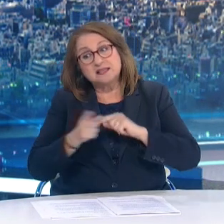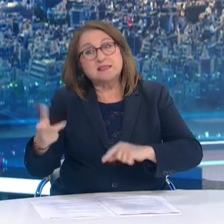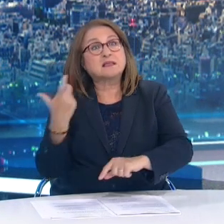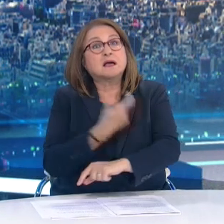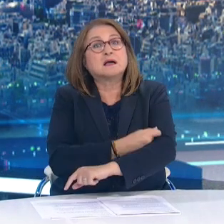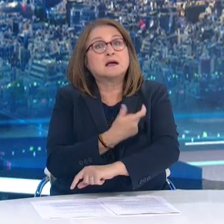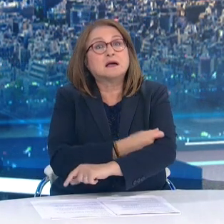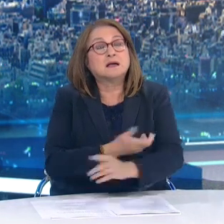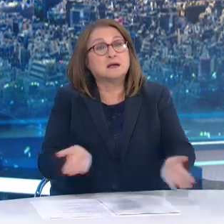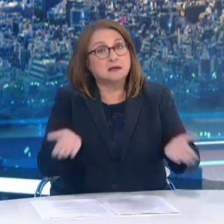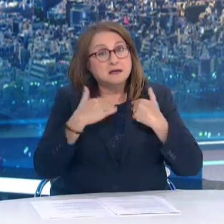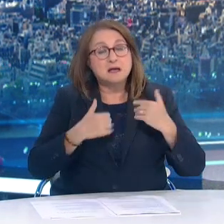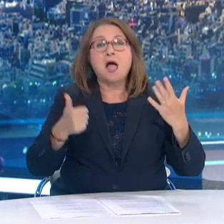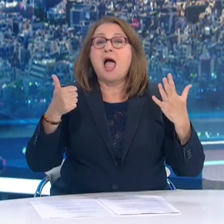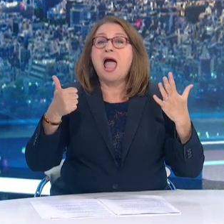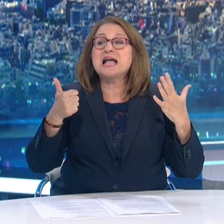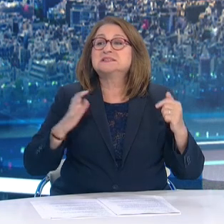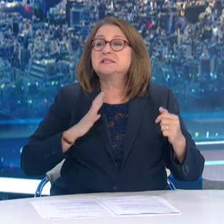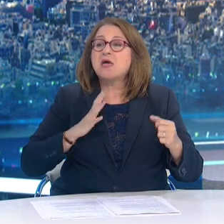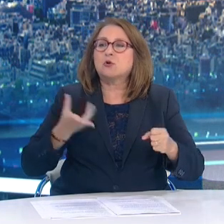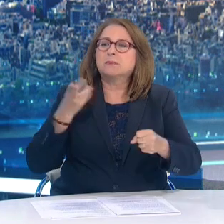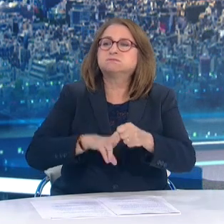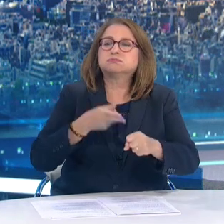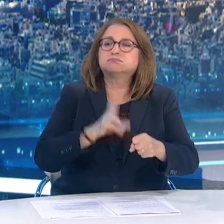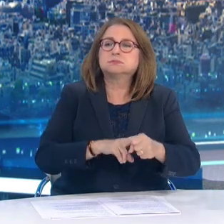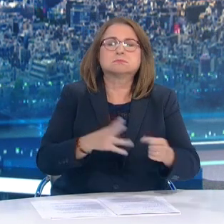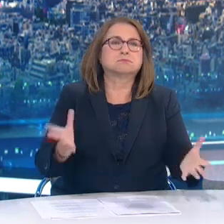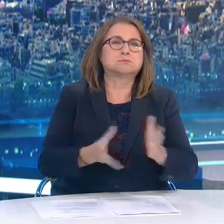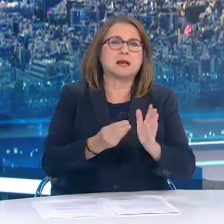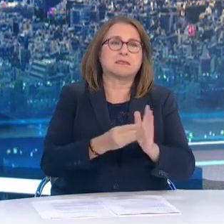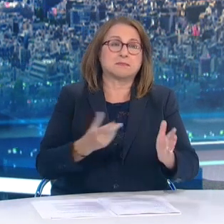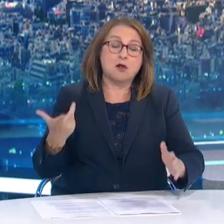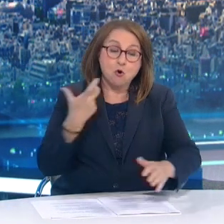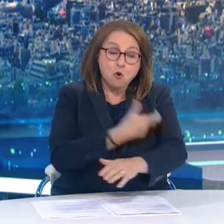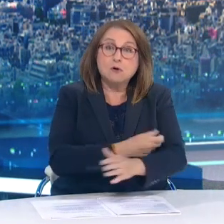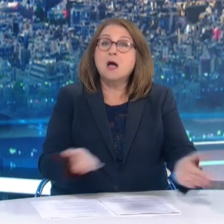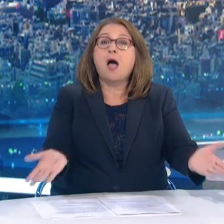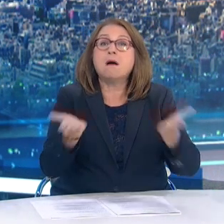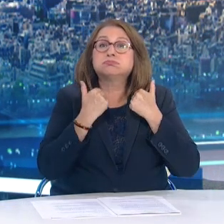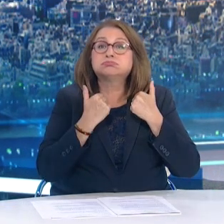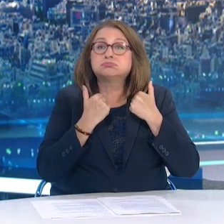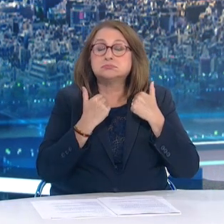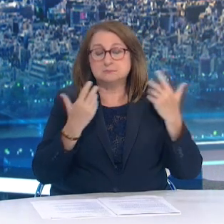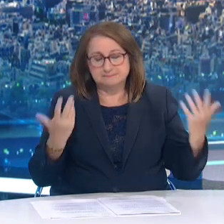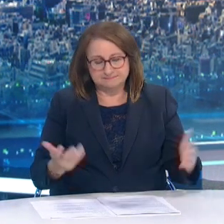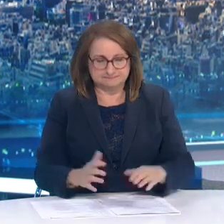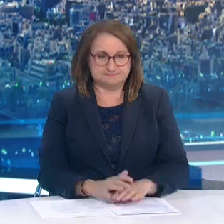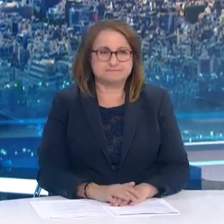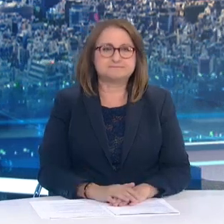το στέλεχος ΔΕΛΤΑ επαναλαμβάνω σε άτομα ηλικίας κάτω των 50 ετών. Σας ευχαριστώ πολύ και θα είμαι διαθέσιμος στο τέλος.